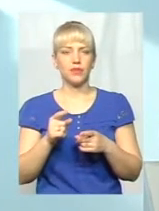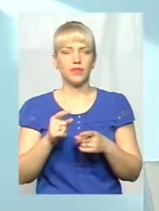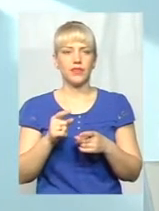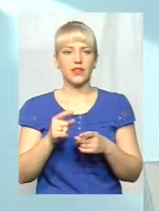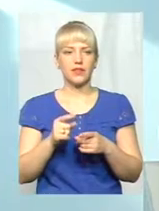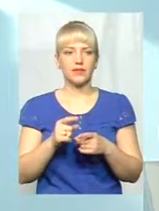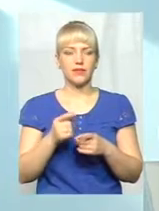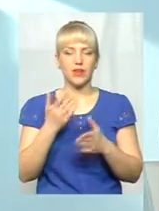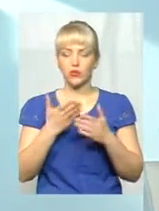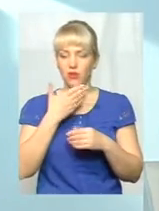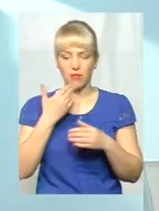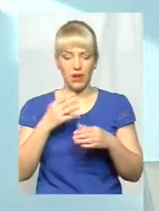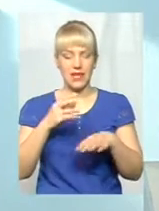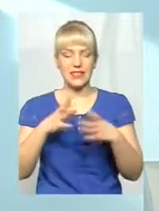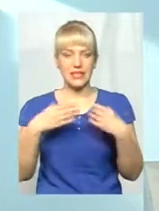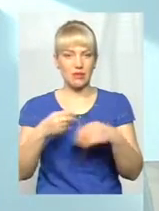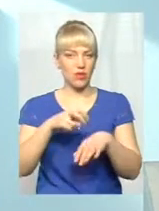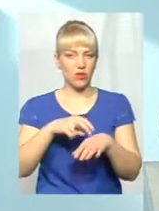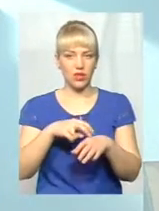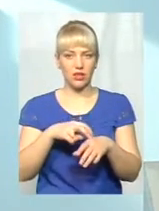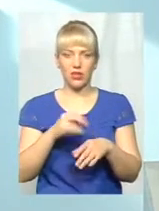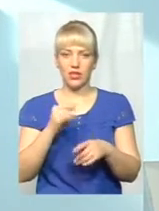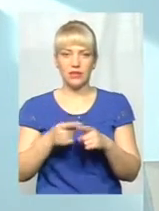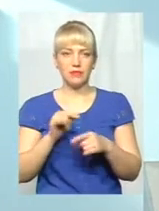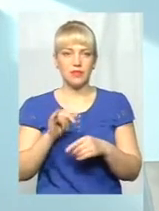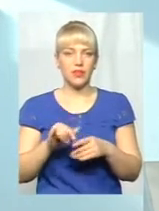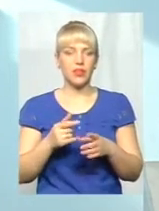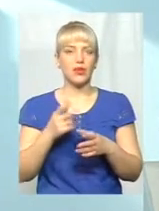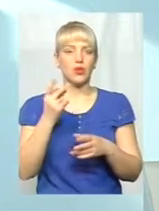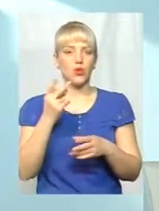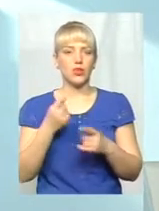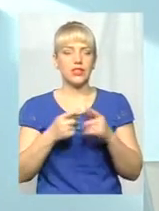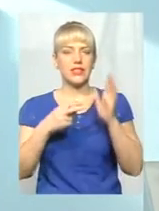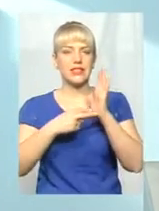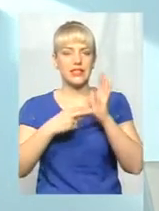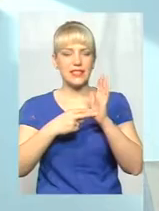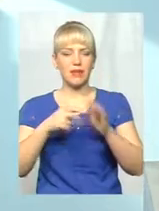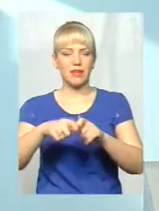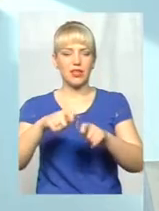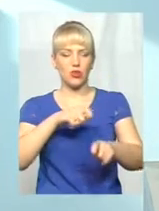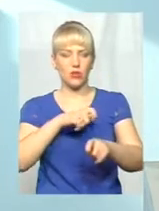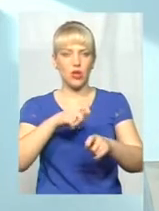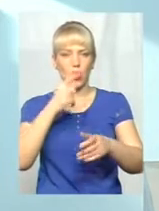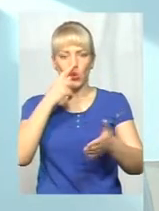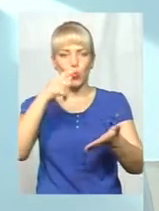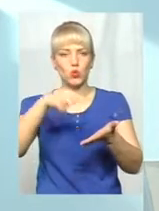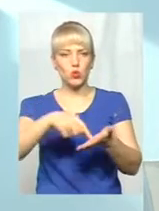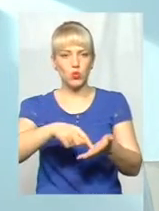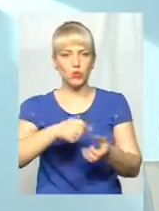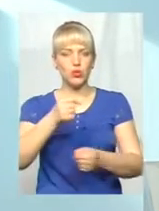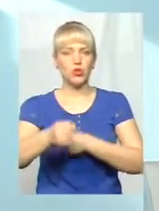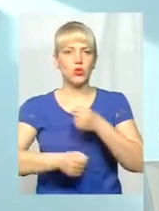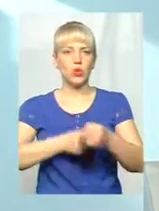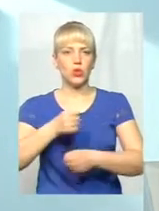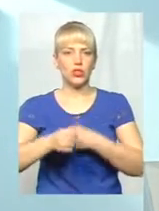ніхто не розбере. Друге, це сімікілометровна доступність доїзду хворого